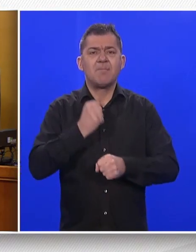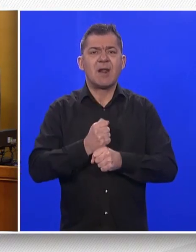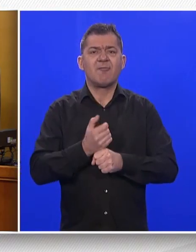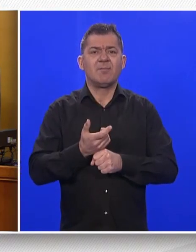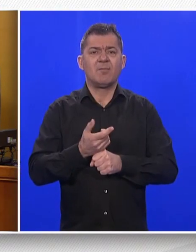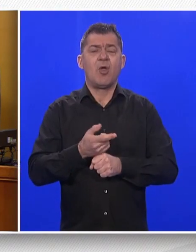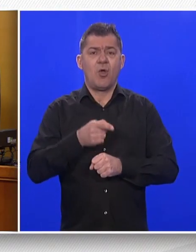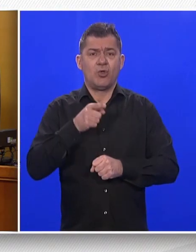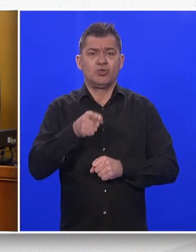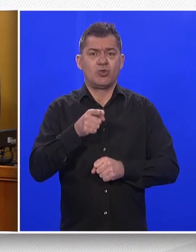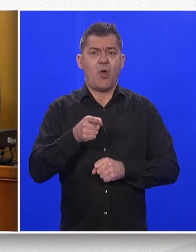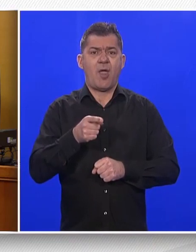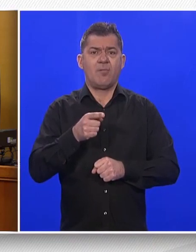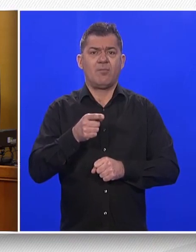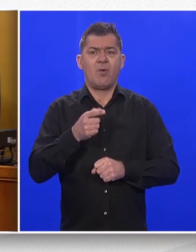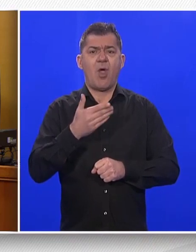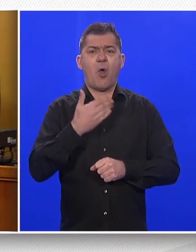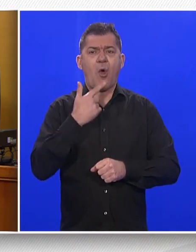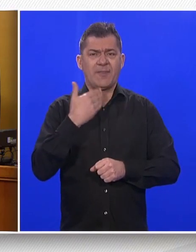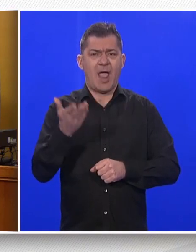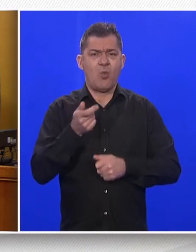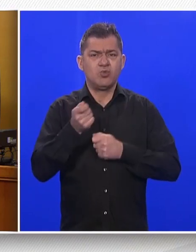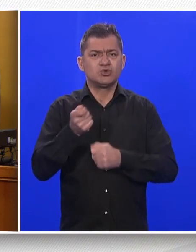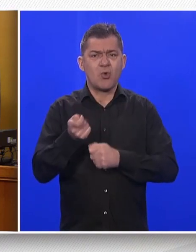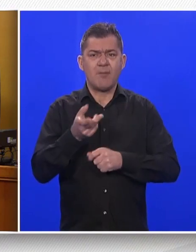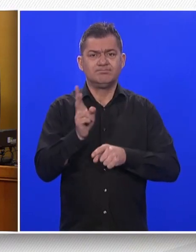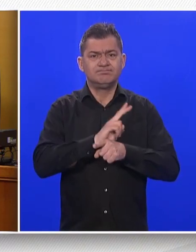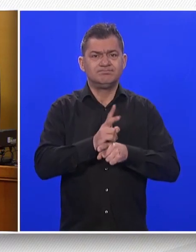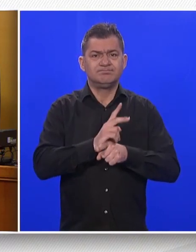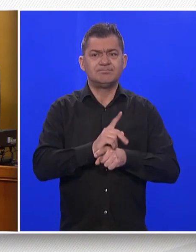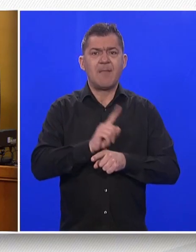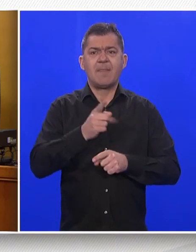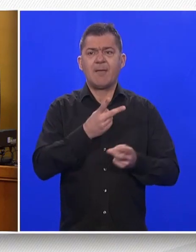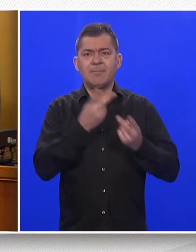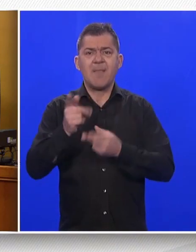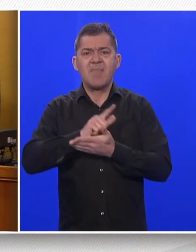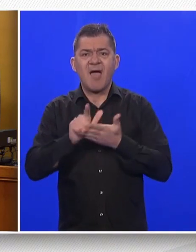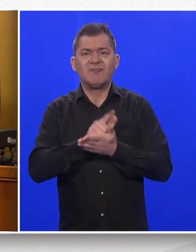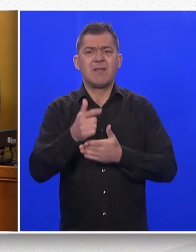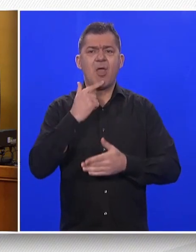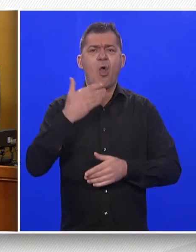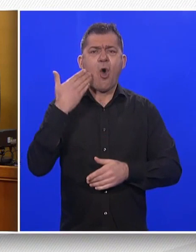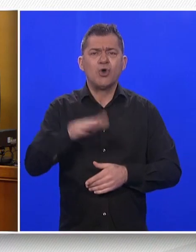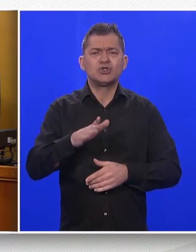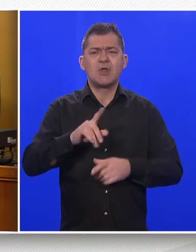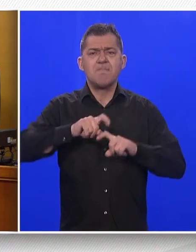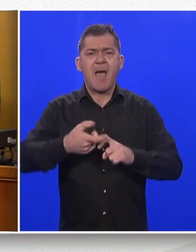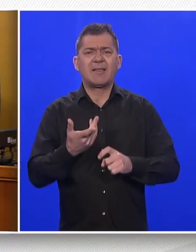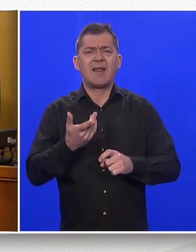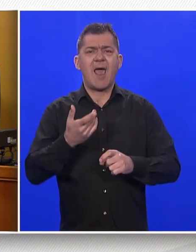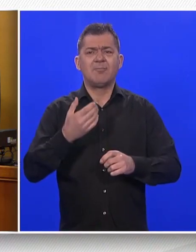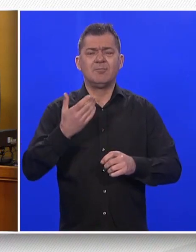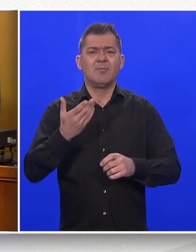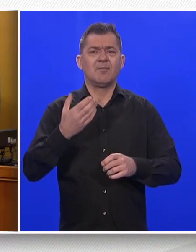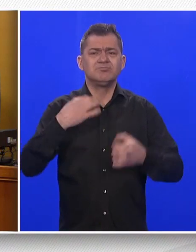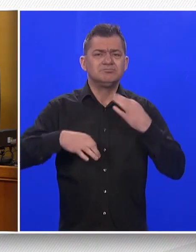biti krajnji dostavljač neke usluge ili proizvoda, koje ili ne stigne ili stigne, oštećen i slično, dakle, tu bi